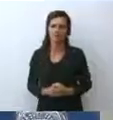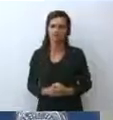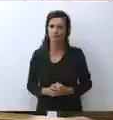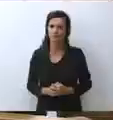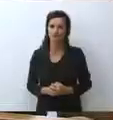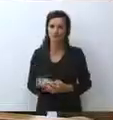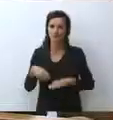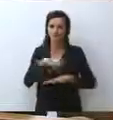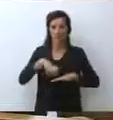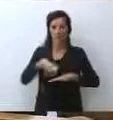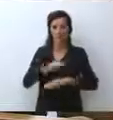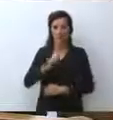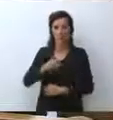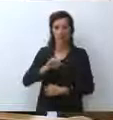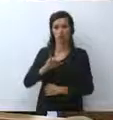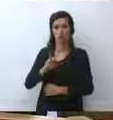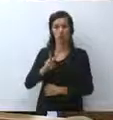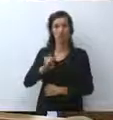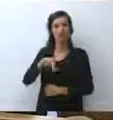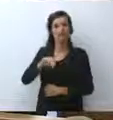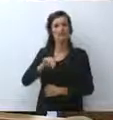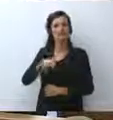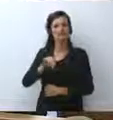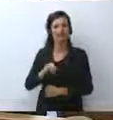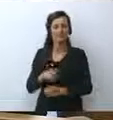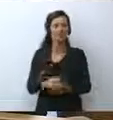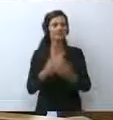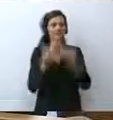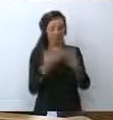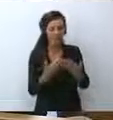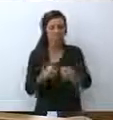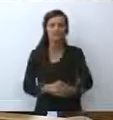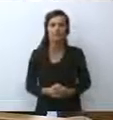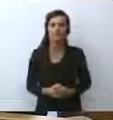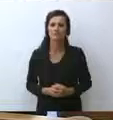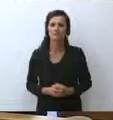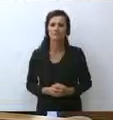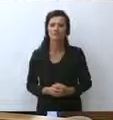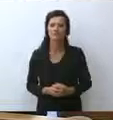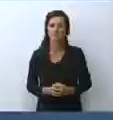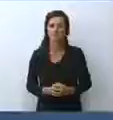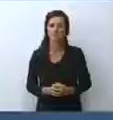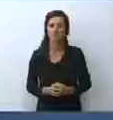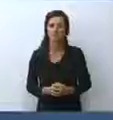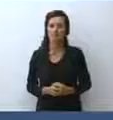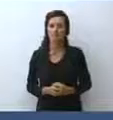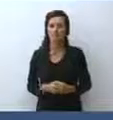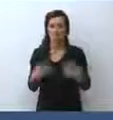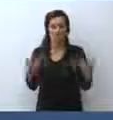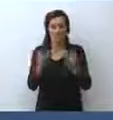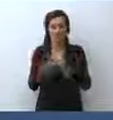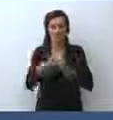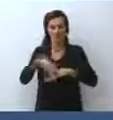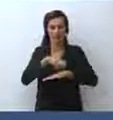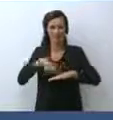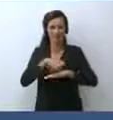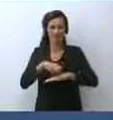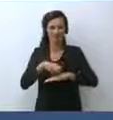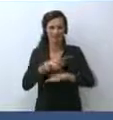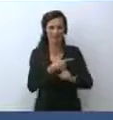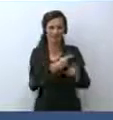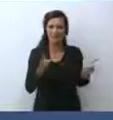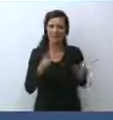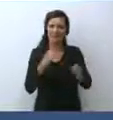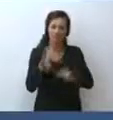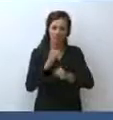Ministro Giovannini. Grazie. In effetti insieme agli altri Ministri stiamo lavorando da